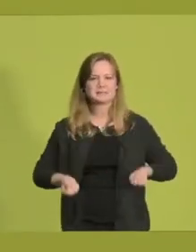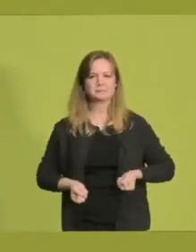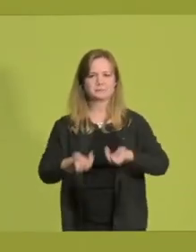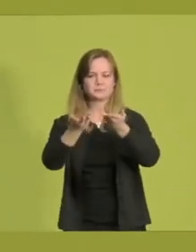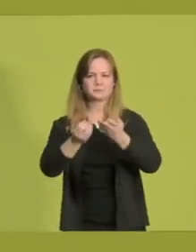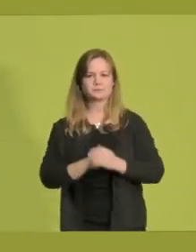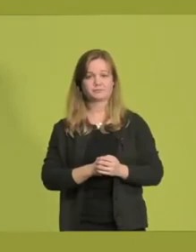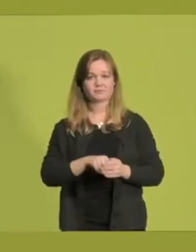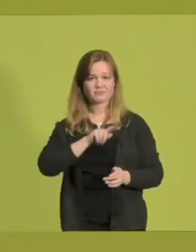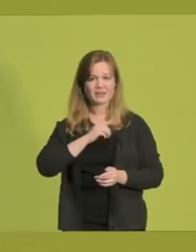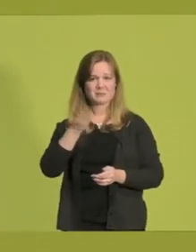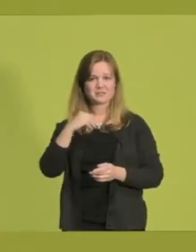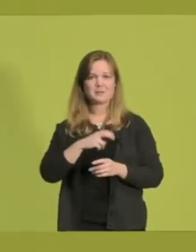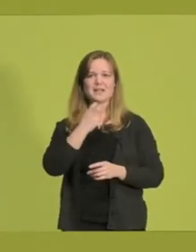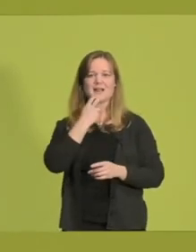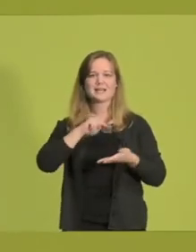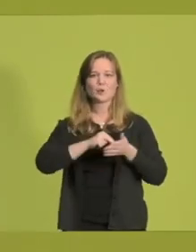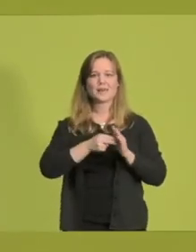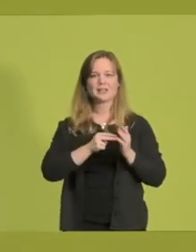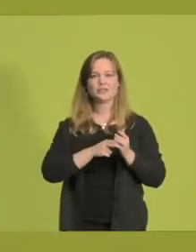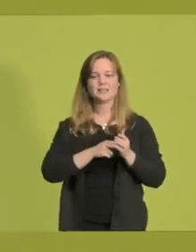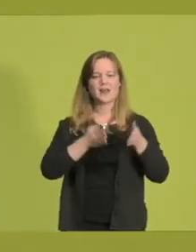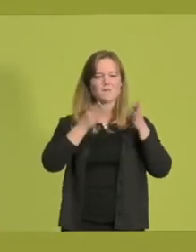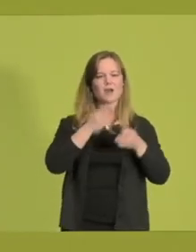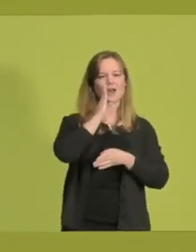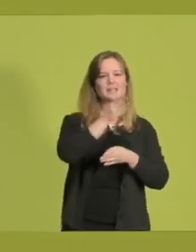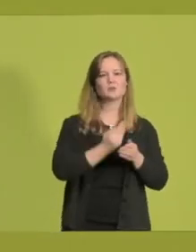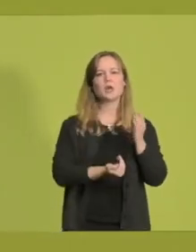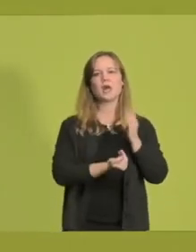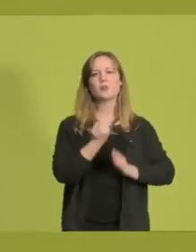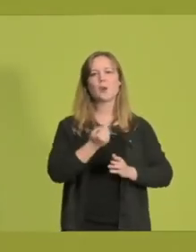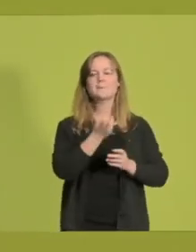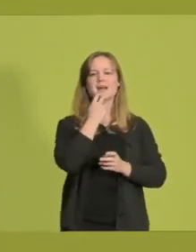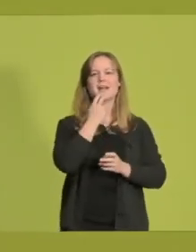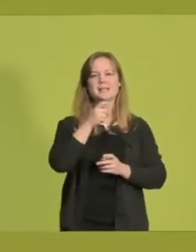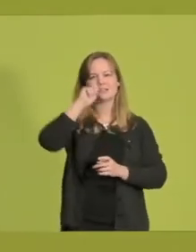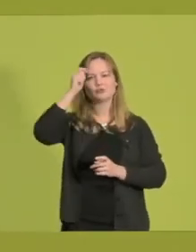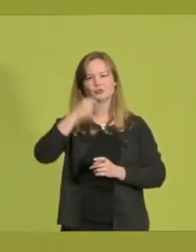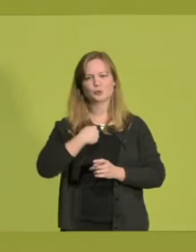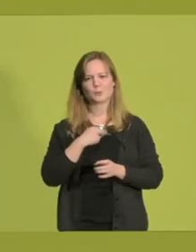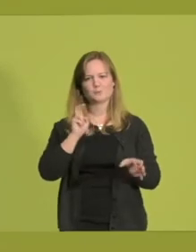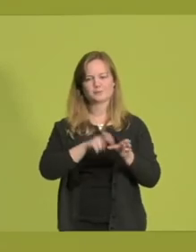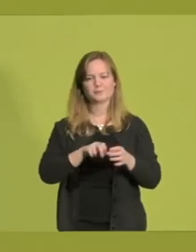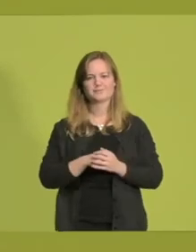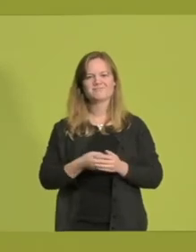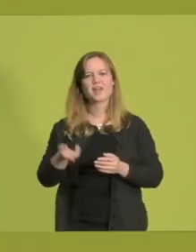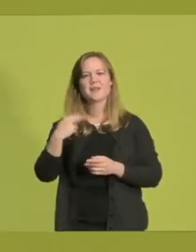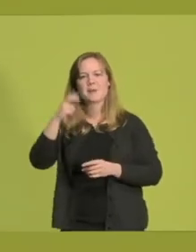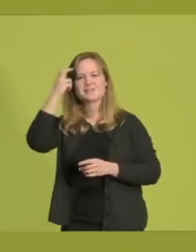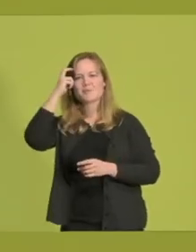Ich habe zu der Zeit Elektrotechnik mit der Fachrichtung erneuerbare Energien studiert. Ein Professor sagte damals zu uns,